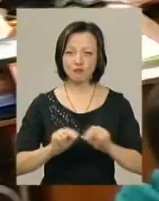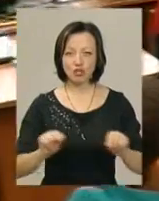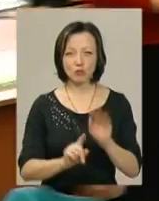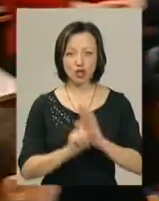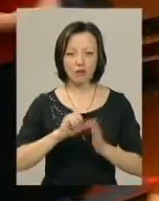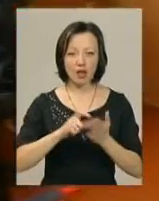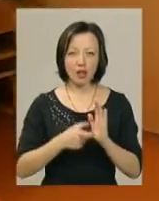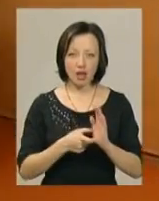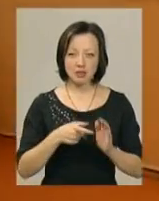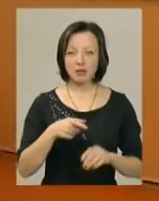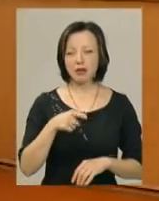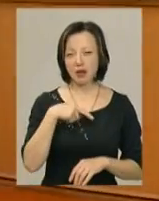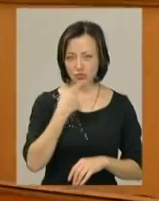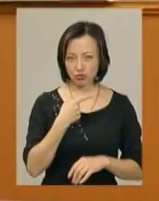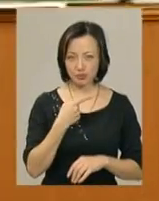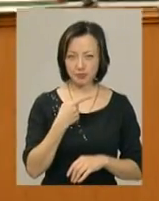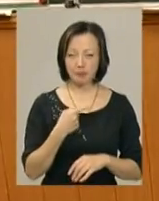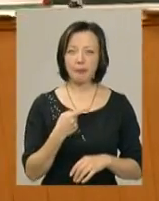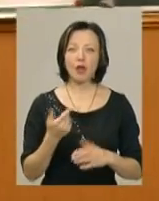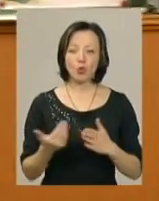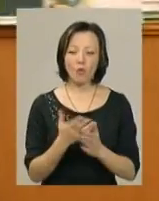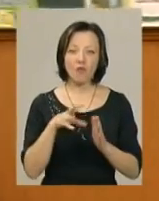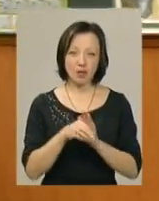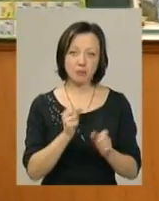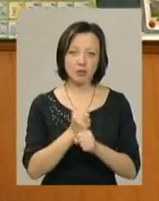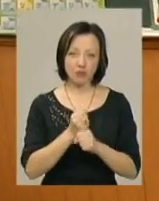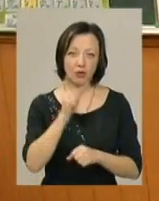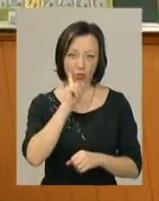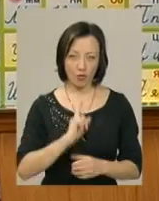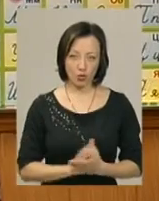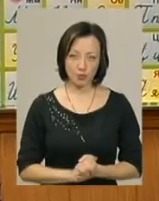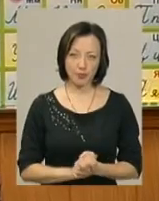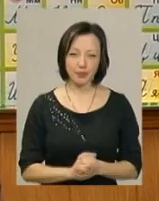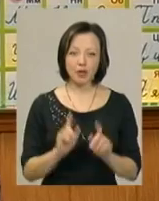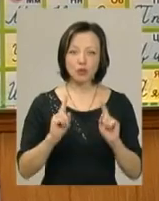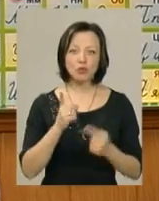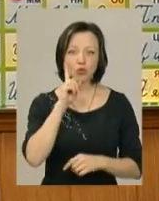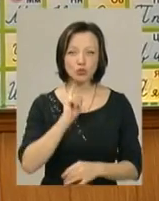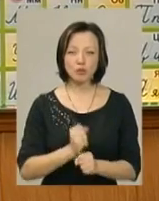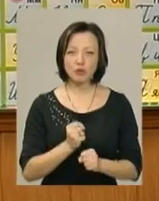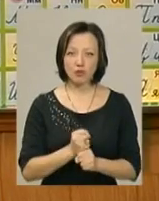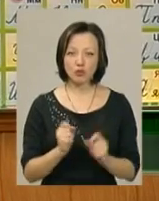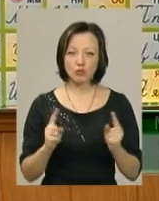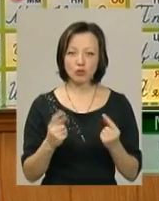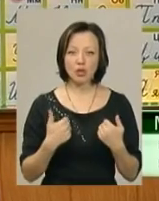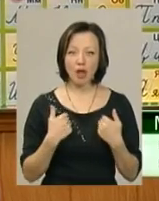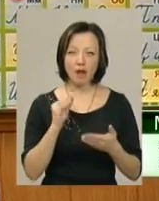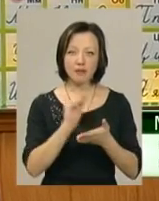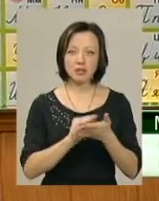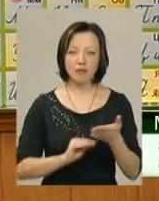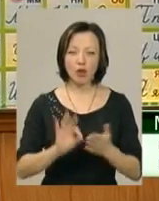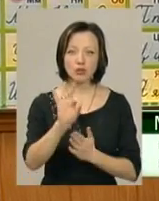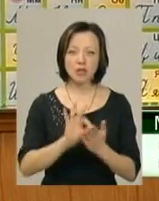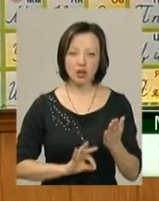початкових класів Марія Денисюк запевняє, з нововведенням працювати комфортно. Дуже зручно працювати, тому що я виставляю